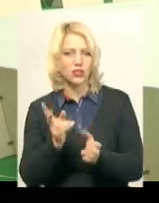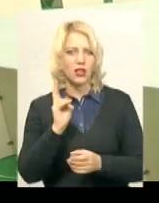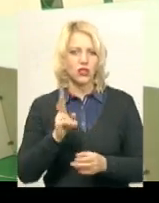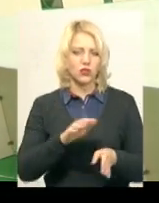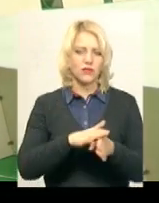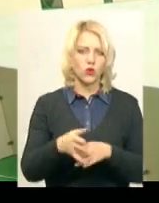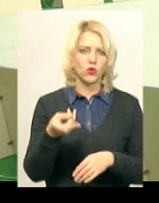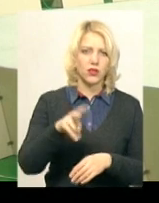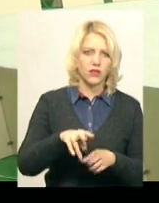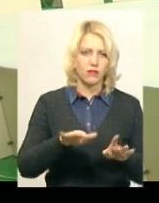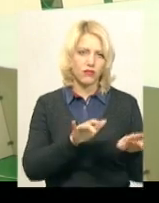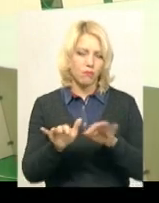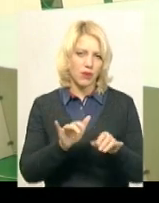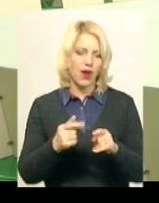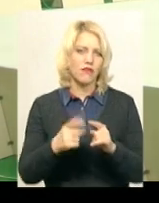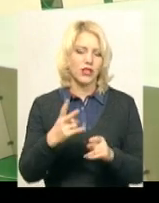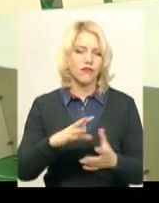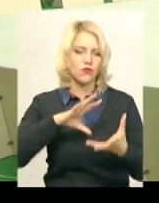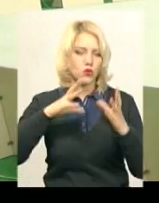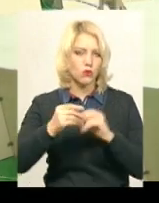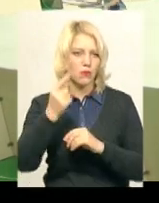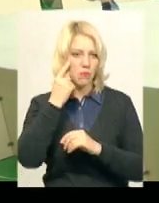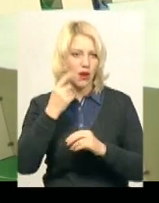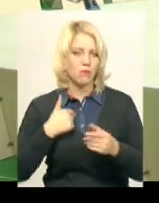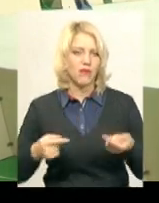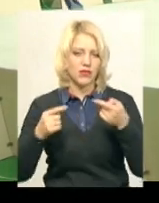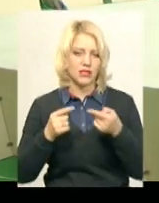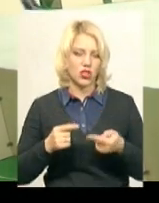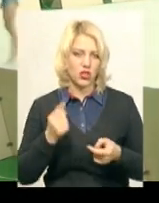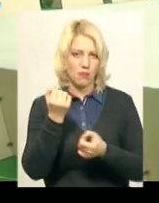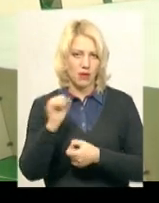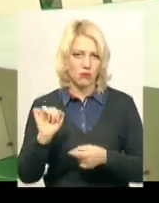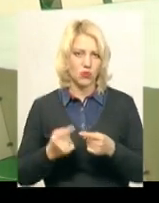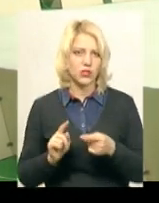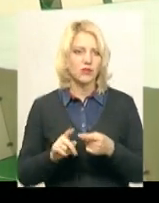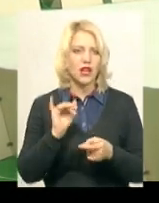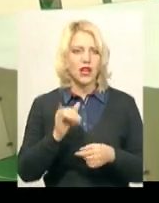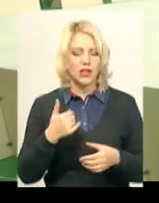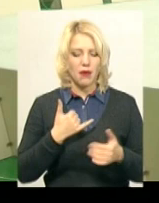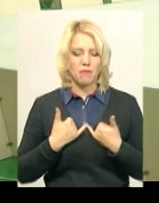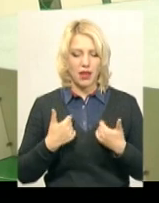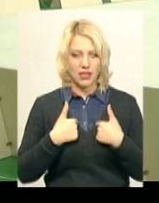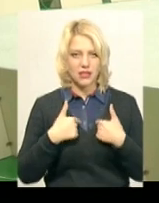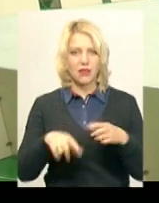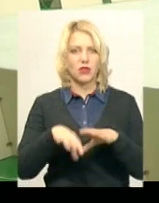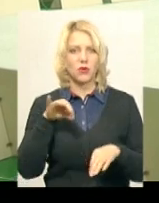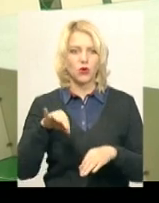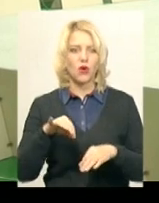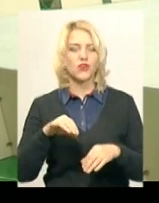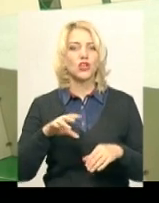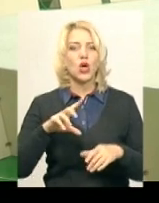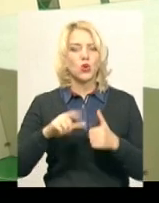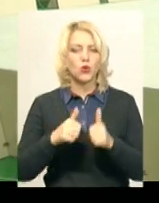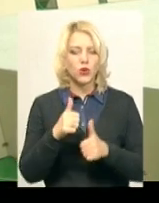виконує. І по сумі балів ми вже визначаємо переможців. Для мене це відбірковий турнір для чемпіоната області, який